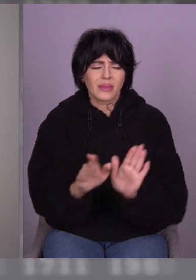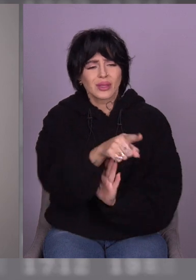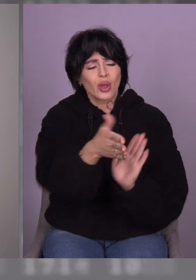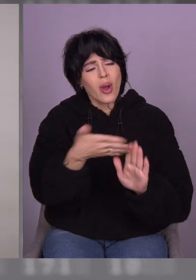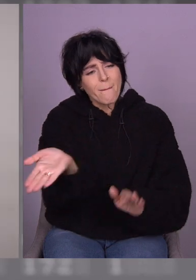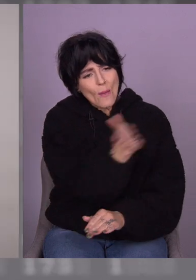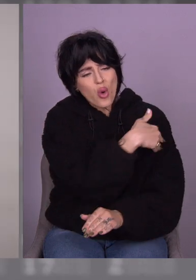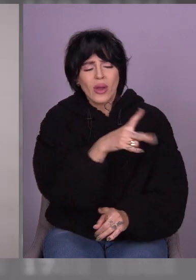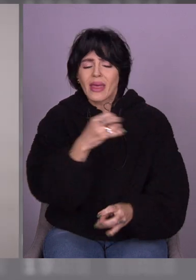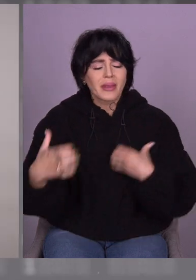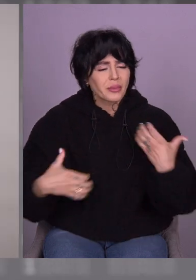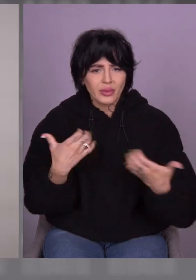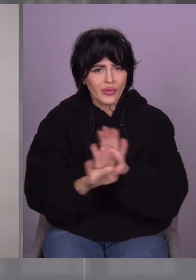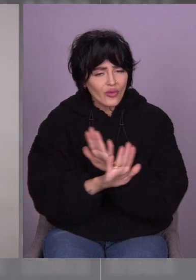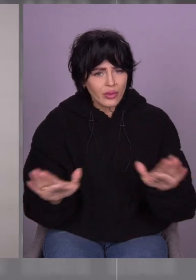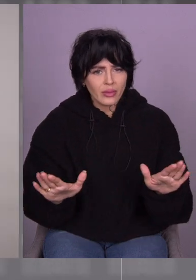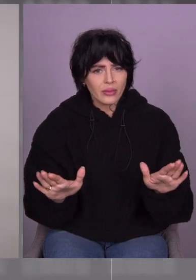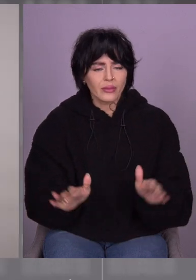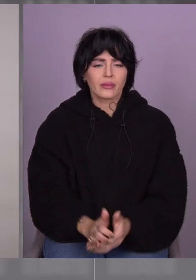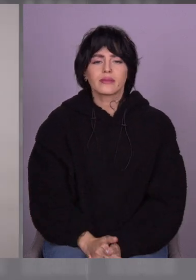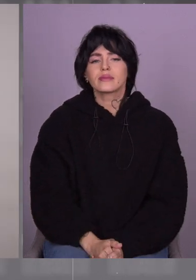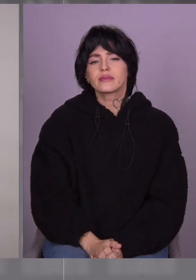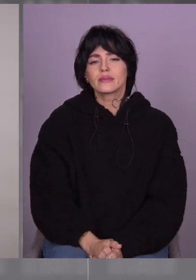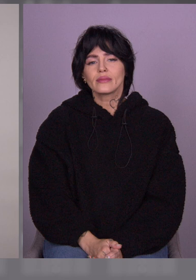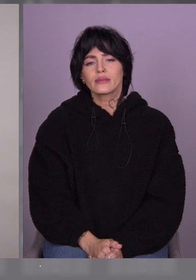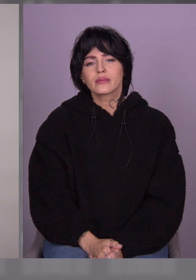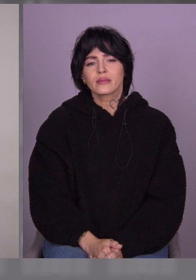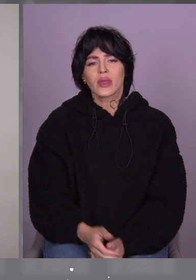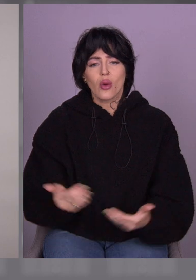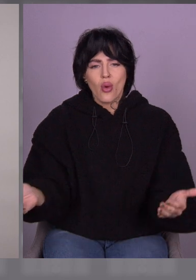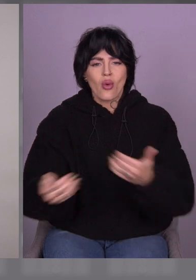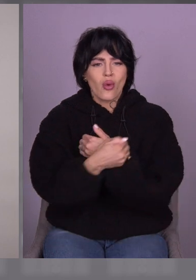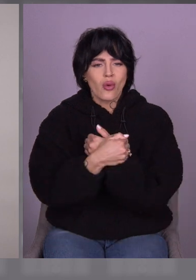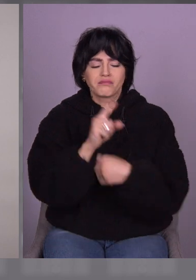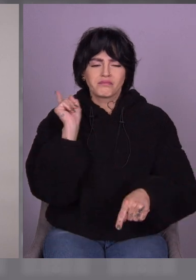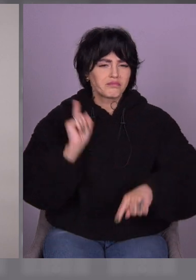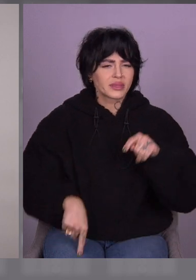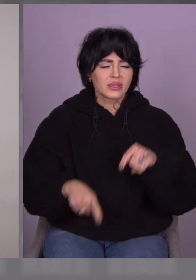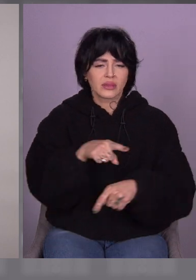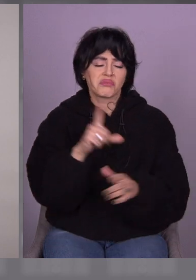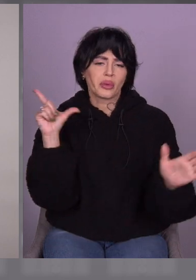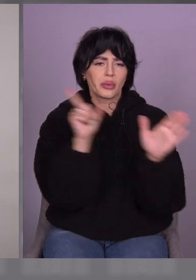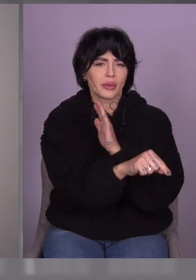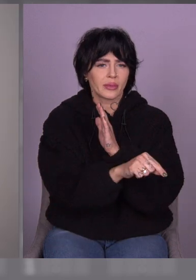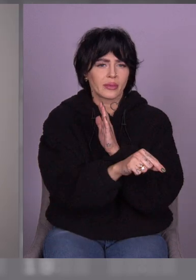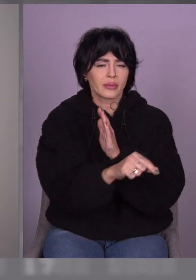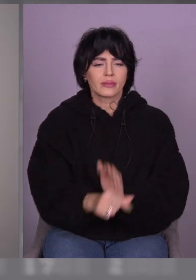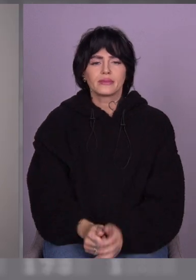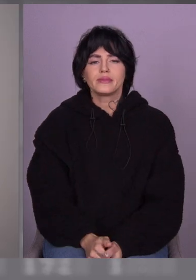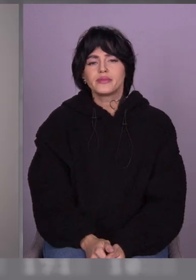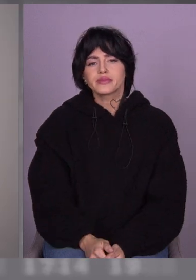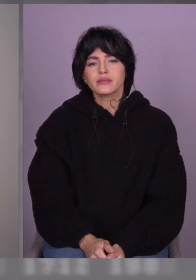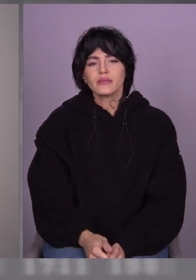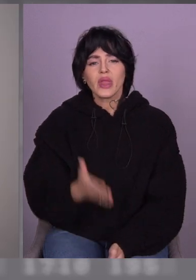бережіть себе. Ми якось тільки обійнялися якось так швидко. І вони поїхали. І я коли